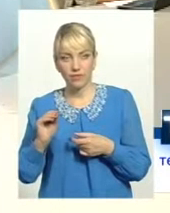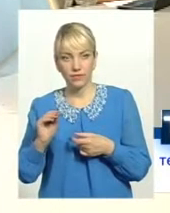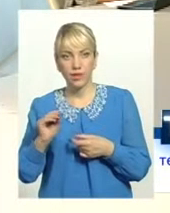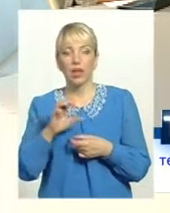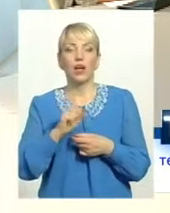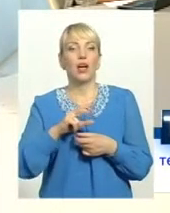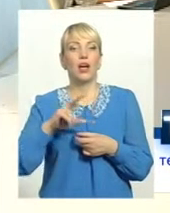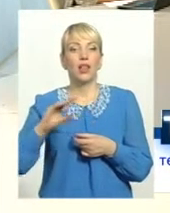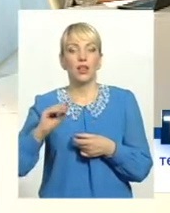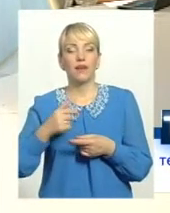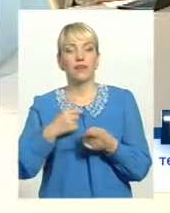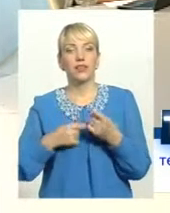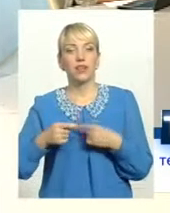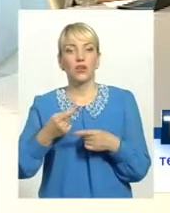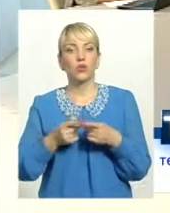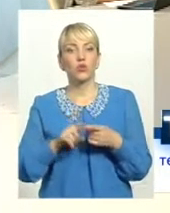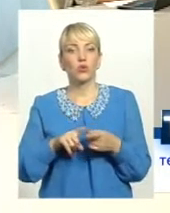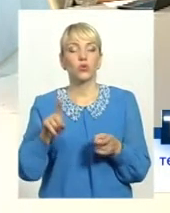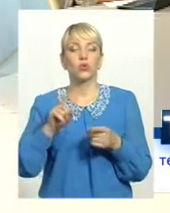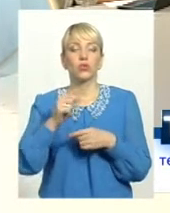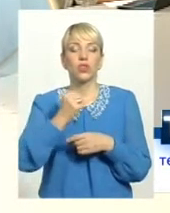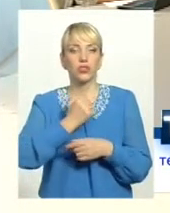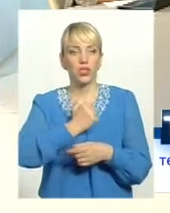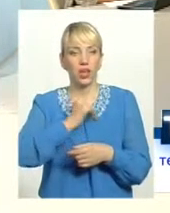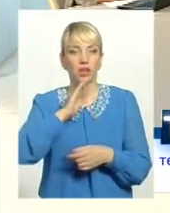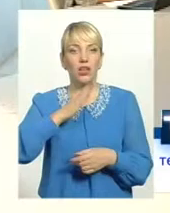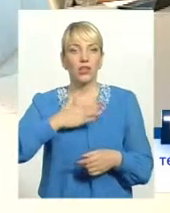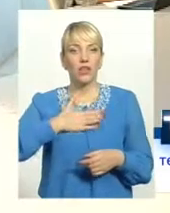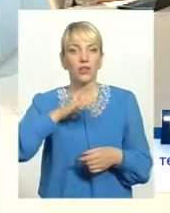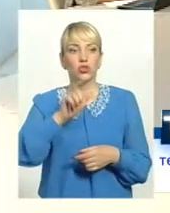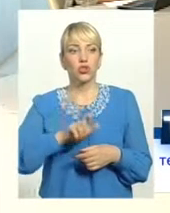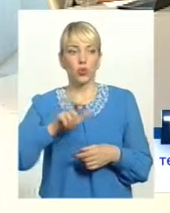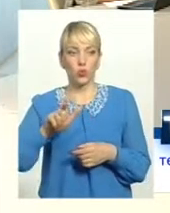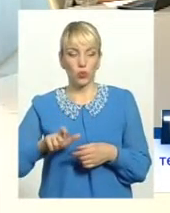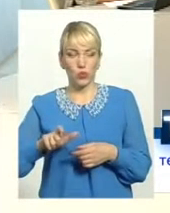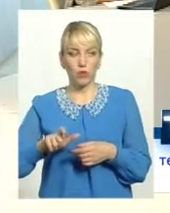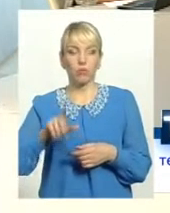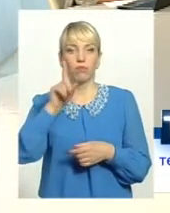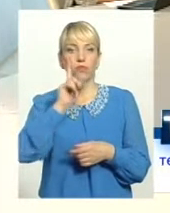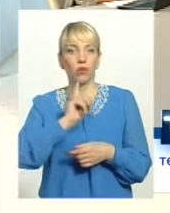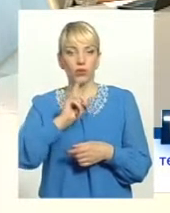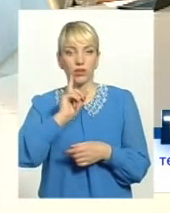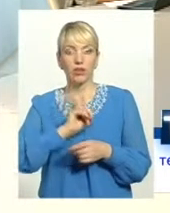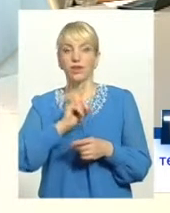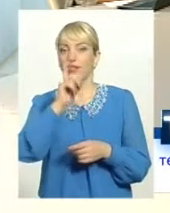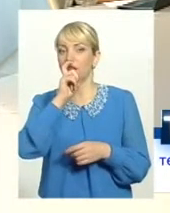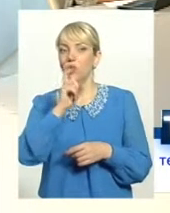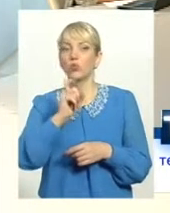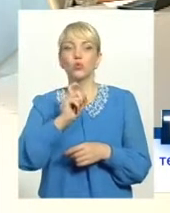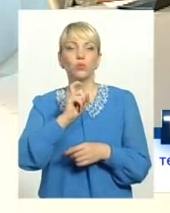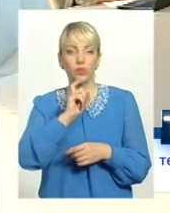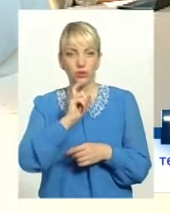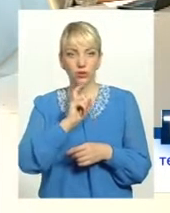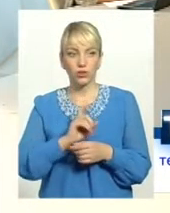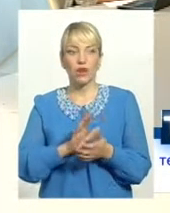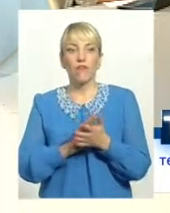Але вертаюсь до того, що я вже раніше казав. На жаль, люди наші поки що ще не розуміють в повній